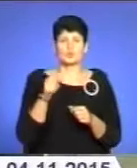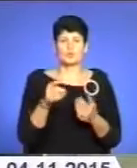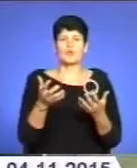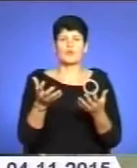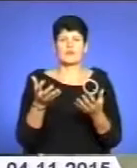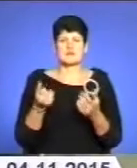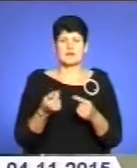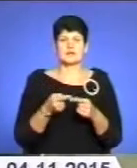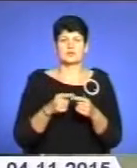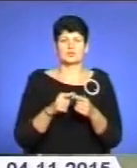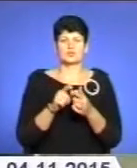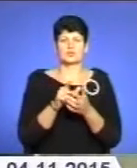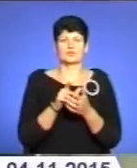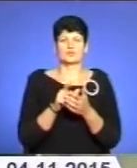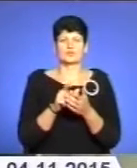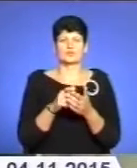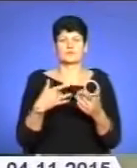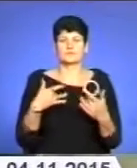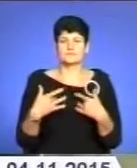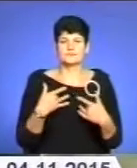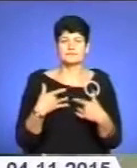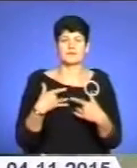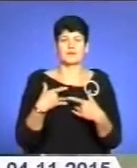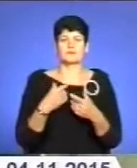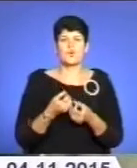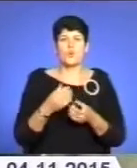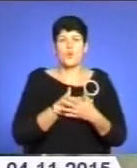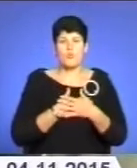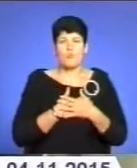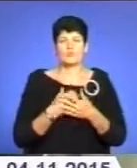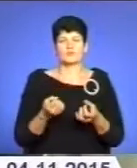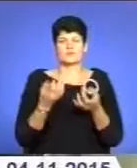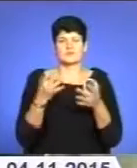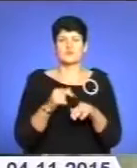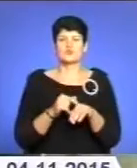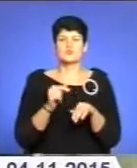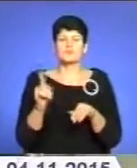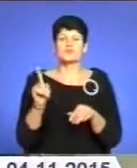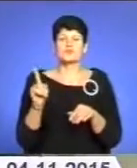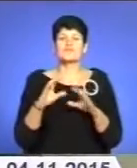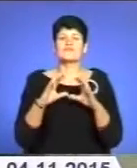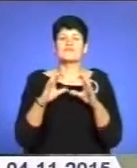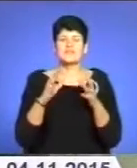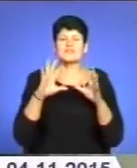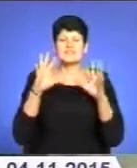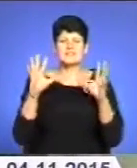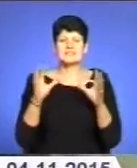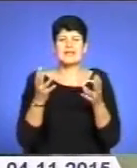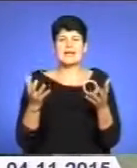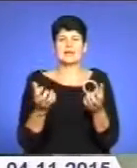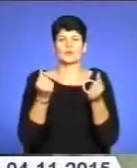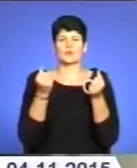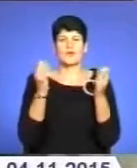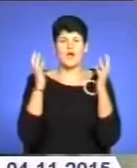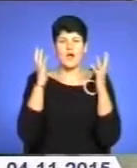таку п'єсу про любов, про світлі почуття, що в світі все рятує кохання.